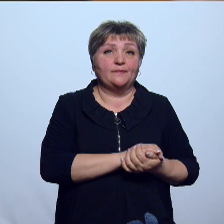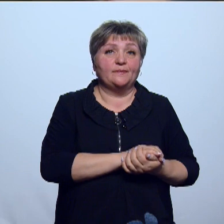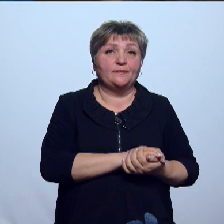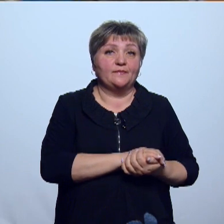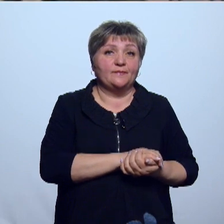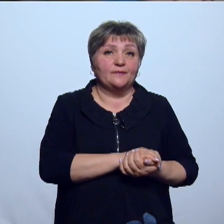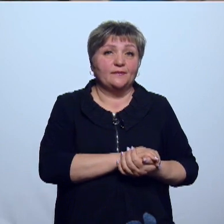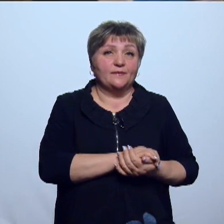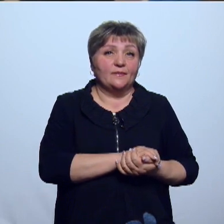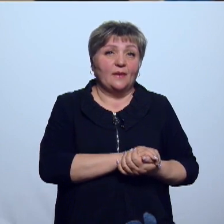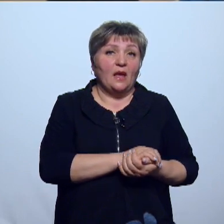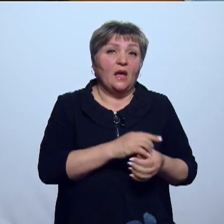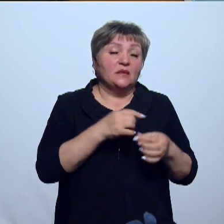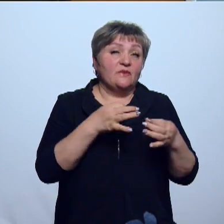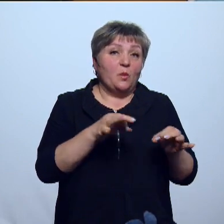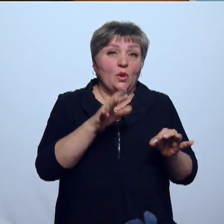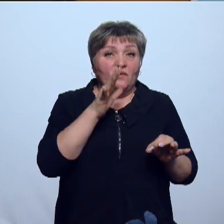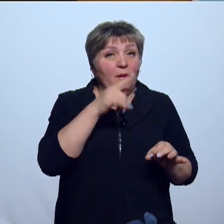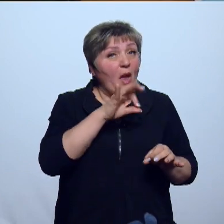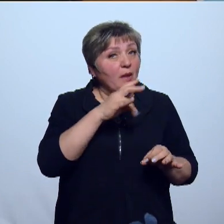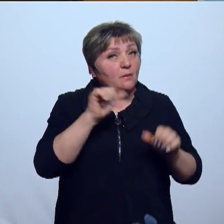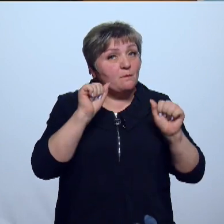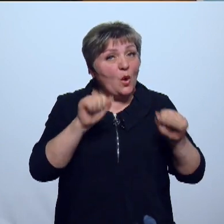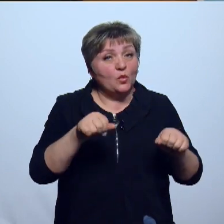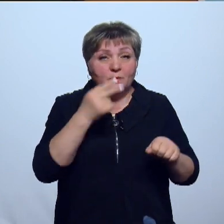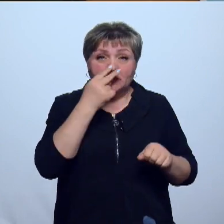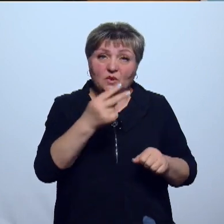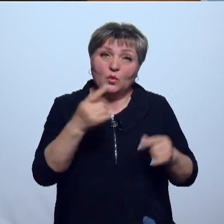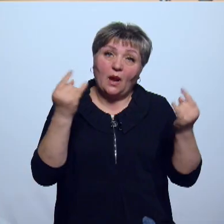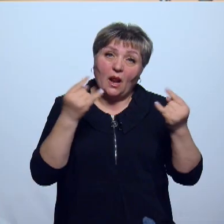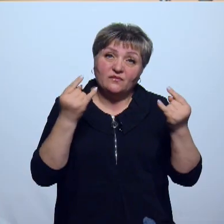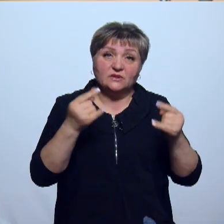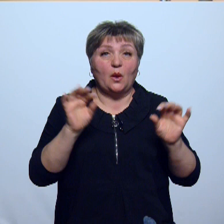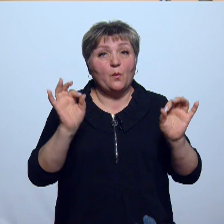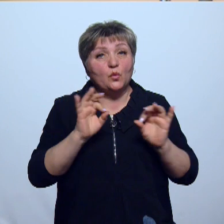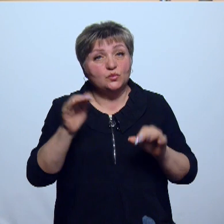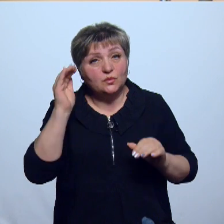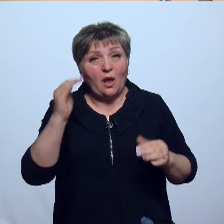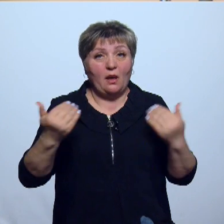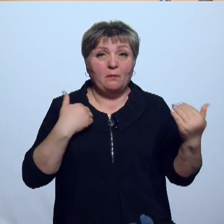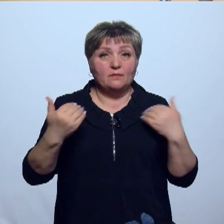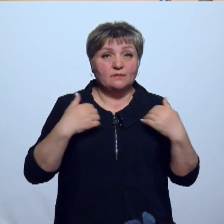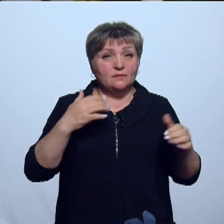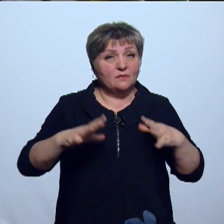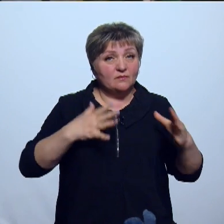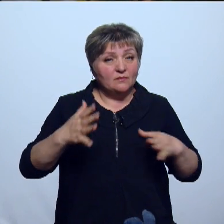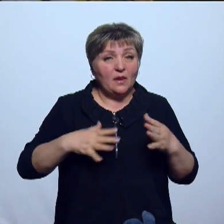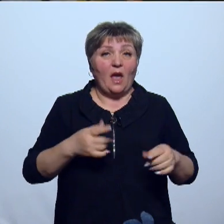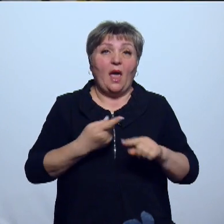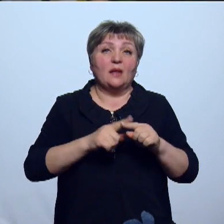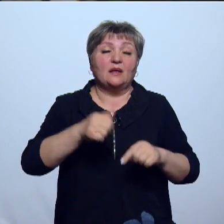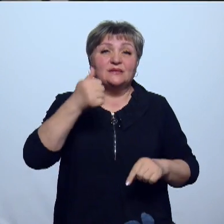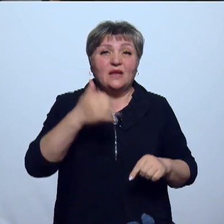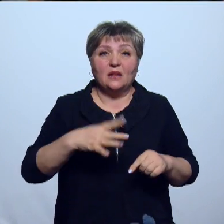осужденные в свободное время могут посмотреть телевизор, послушать музыку, позаниматься на тренажерах, массажные кресла. Этот